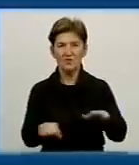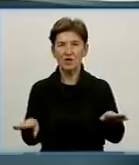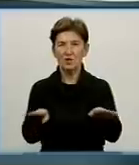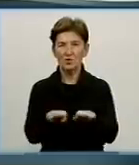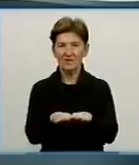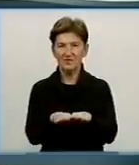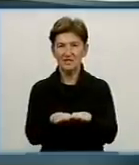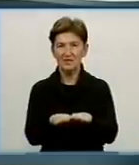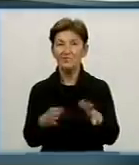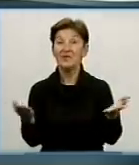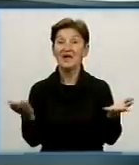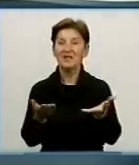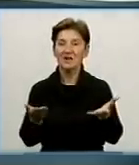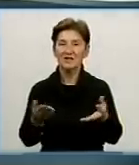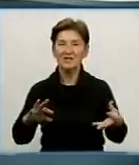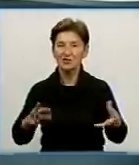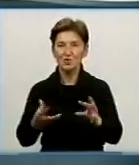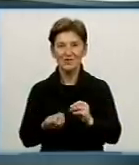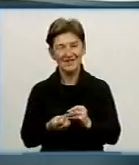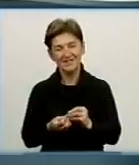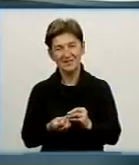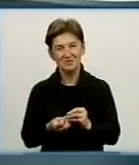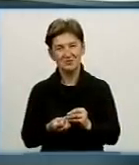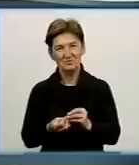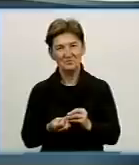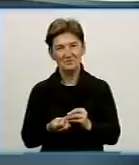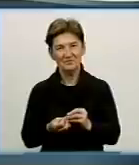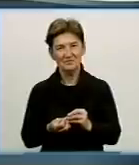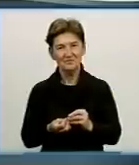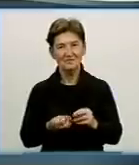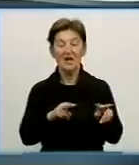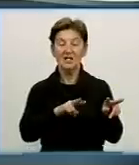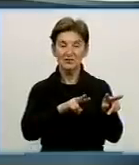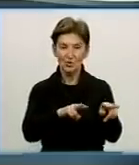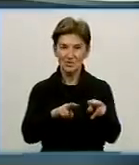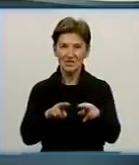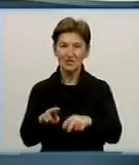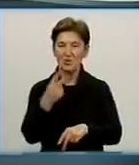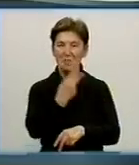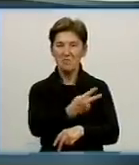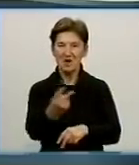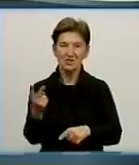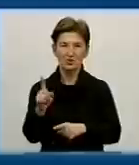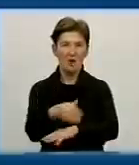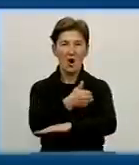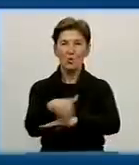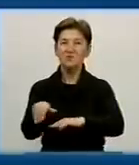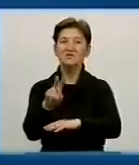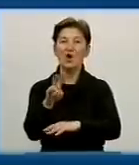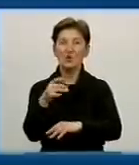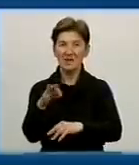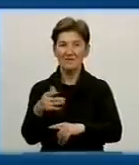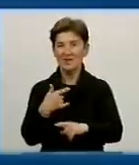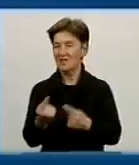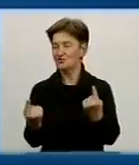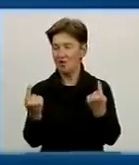І які результати, як ви хвої вивчали? Ну, дійсно, досліджуємо. І бачимо, що вулиця Короленка в нас – наша головна